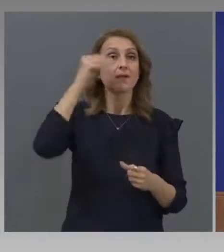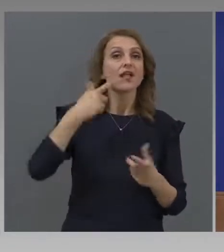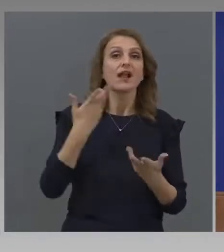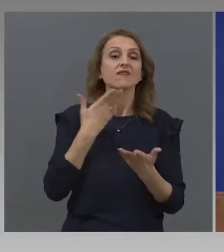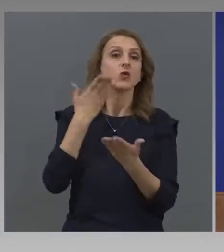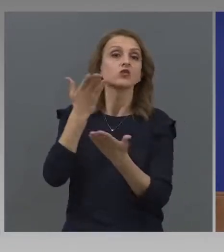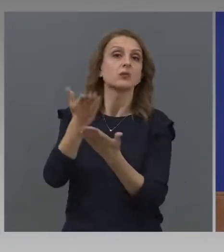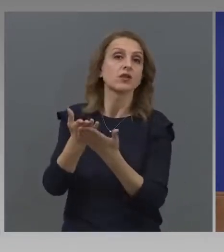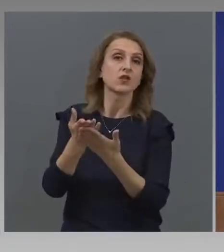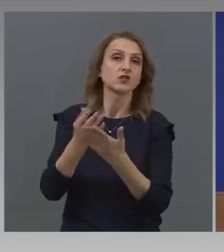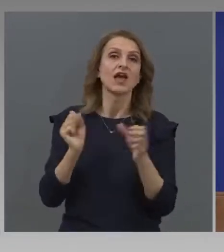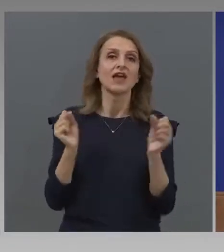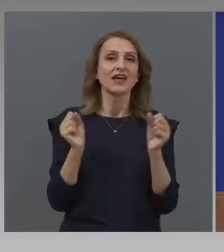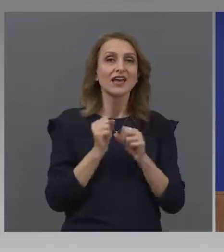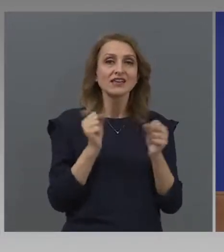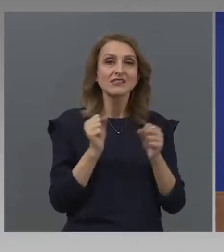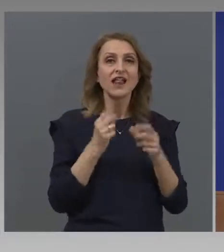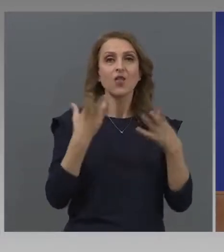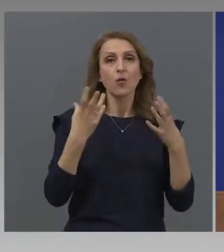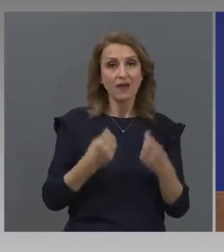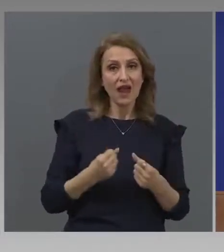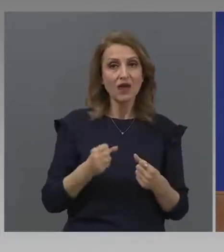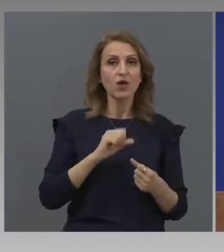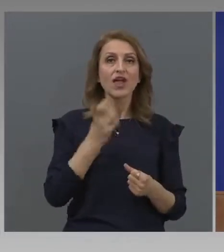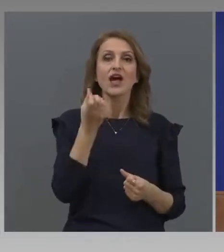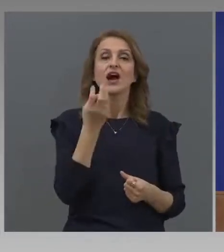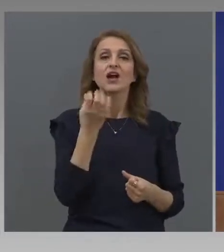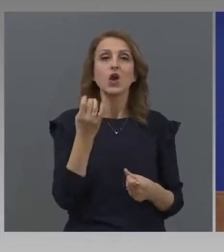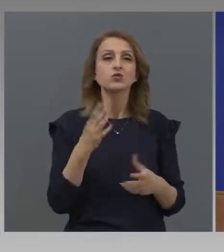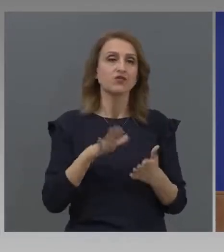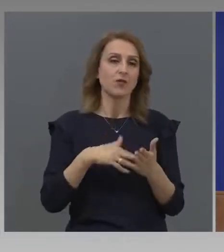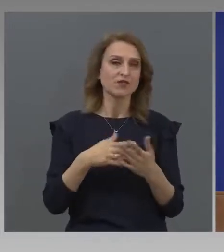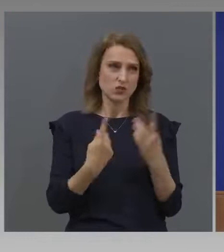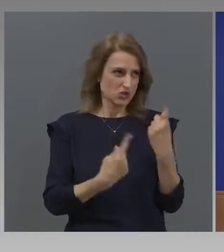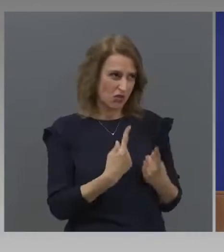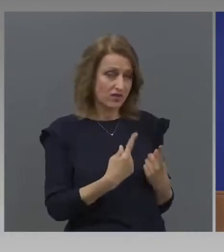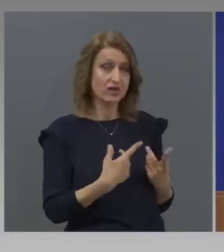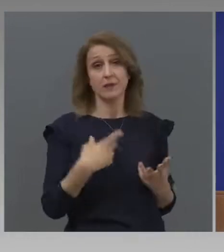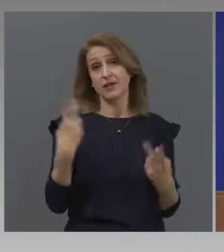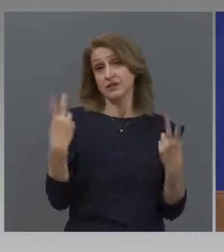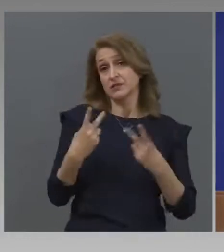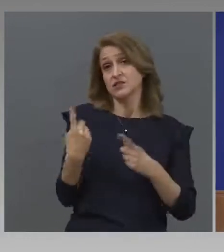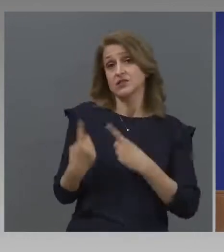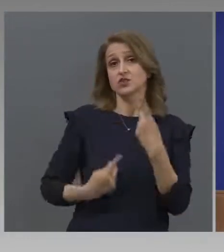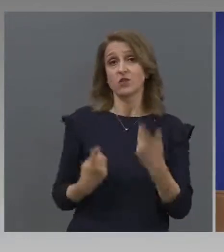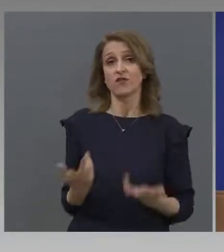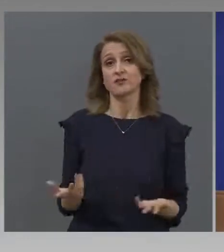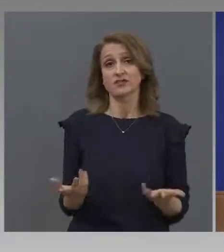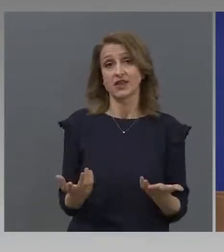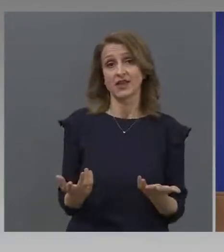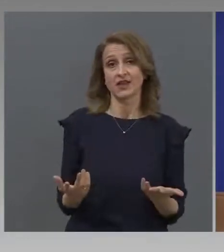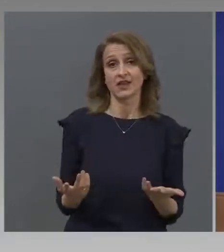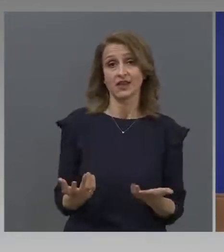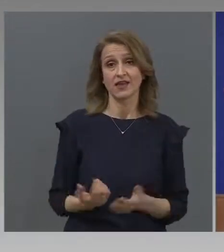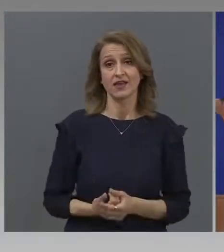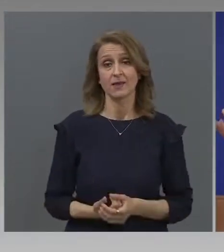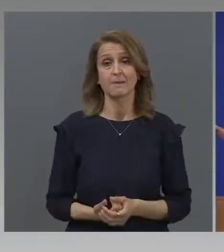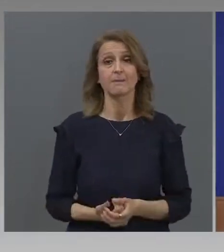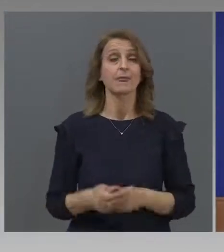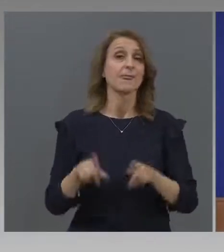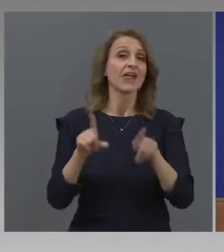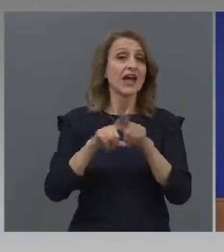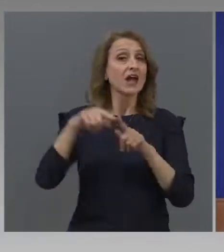ще бъде? Кисело млеко и розово мъсло. Шегуваме ли се? Шегуваме, разбира се. Какъв е наше... Както и